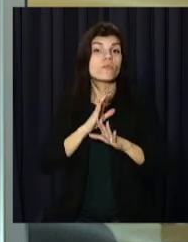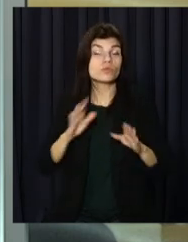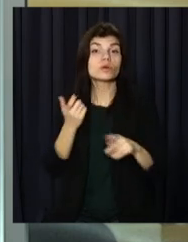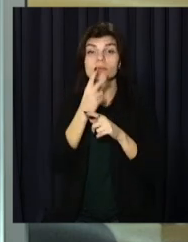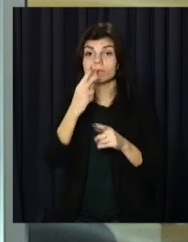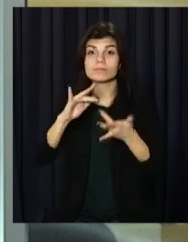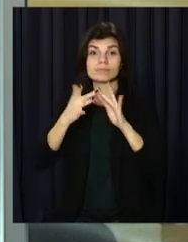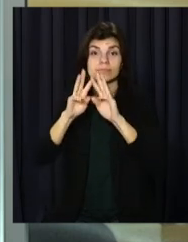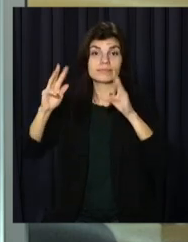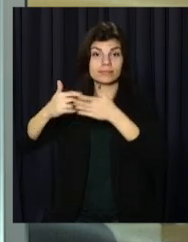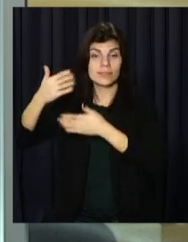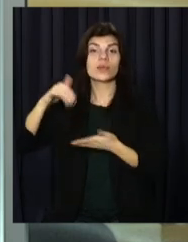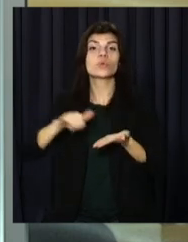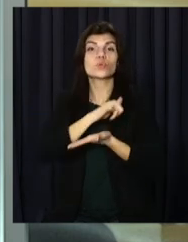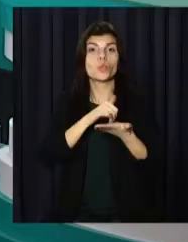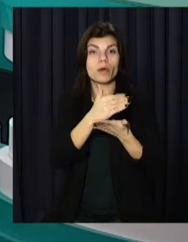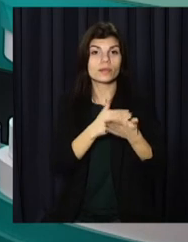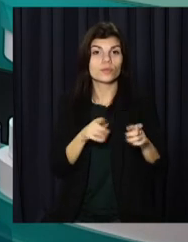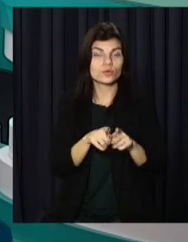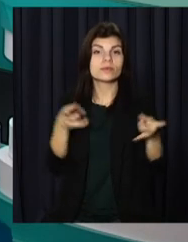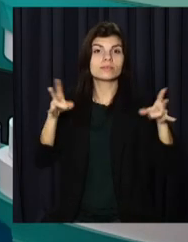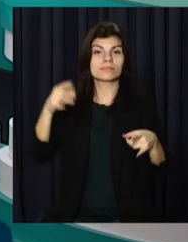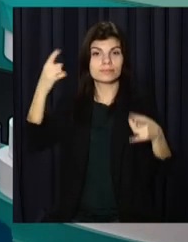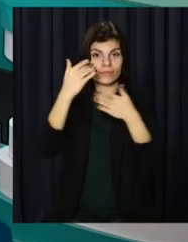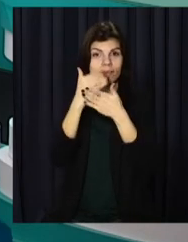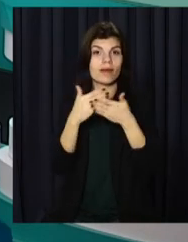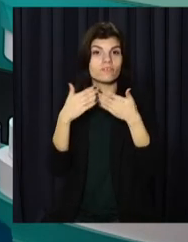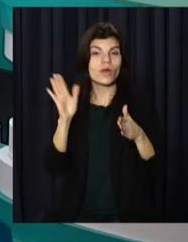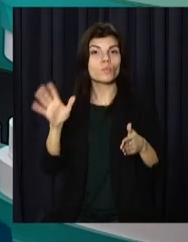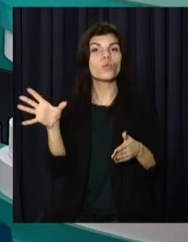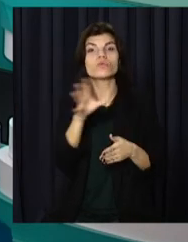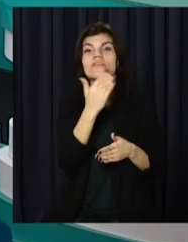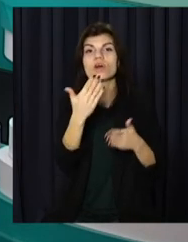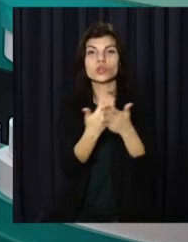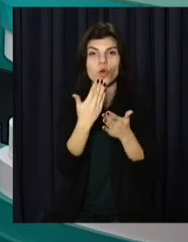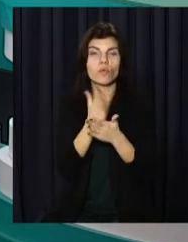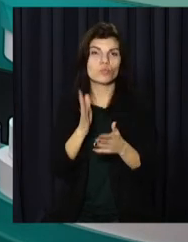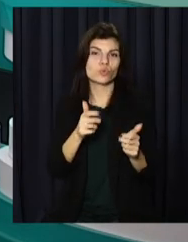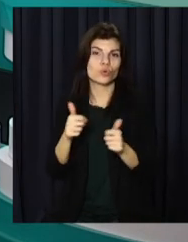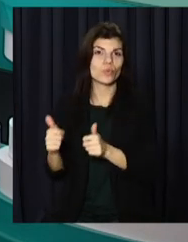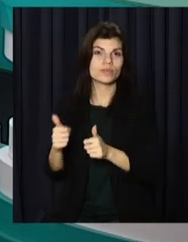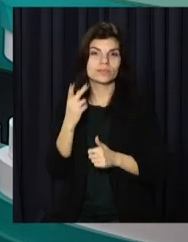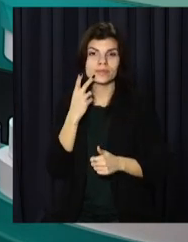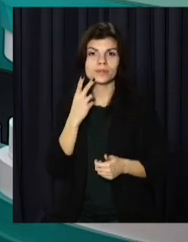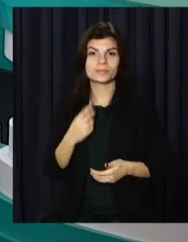Сюжети переглядайте на нашому ютуб-каналі. Залишайтесь з відкритим та нехай всі новини будуть добрими.